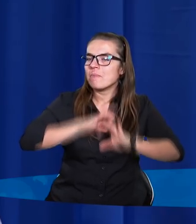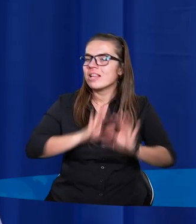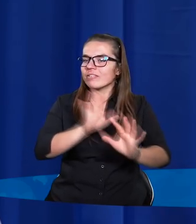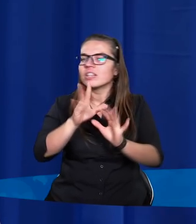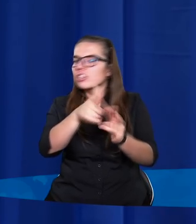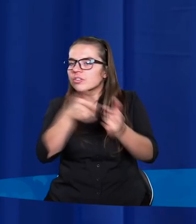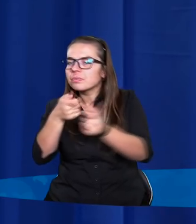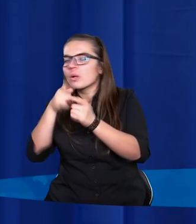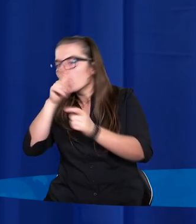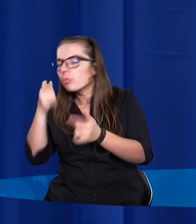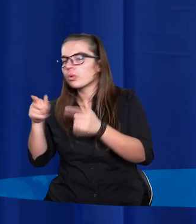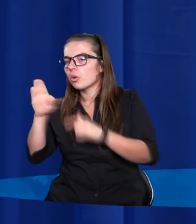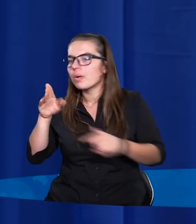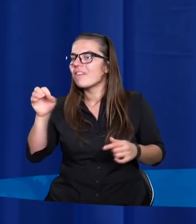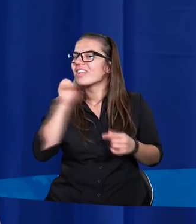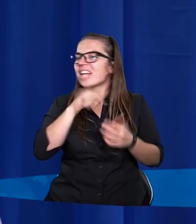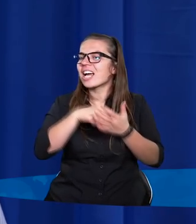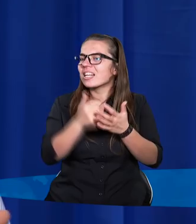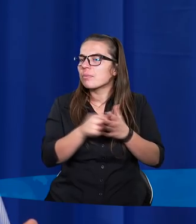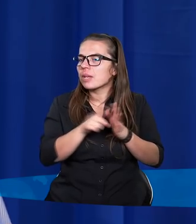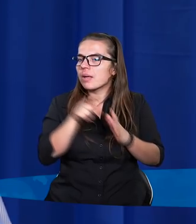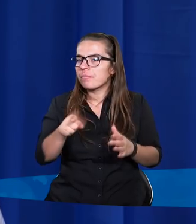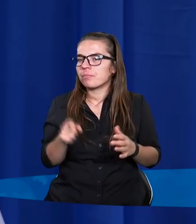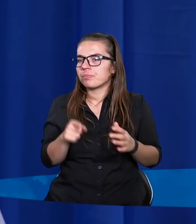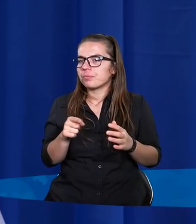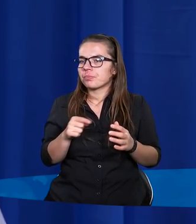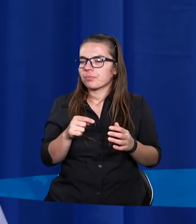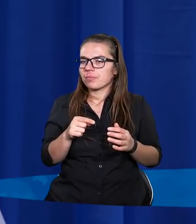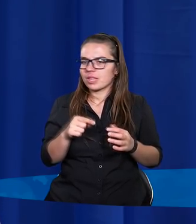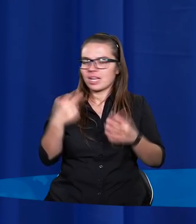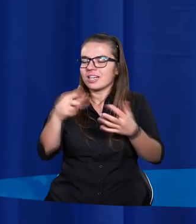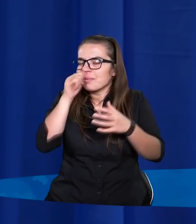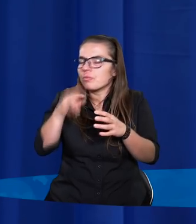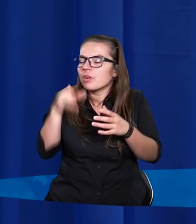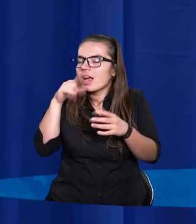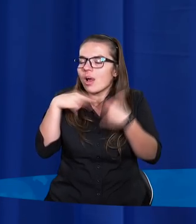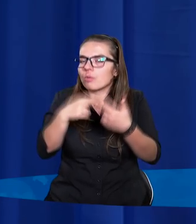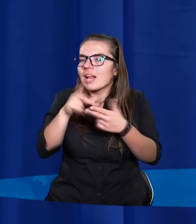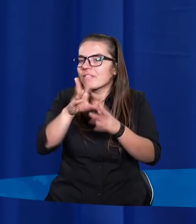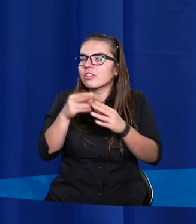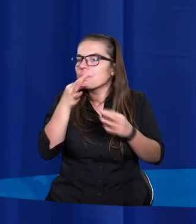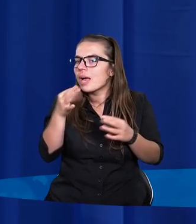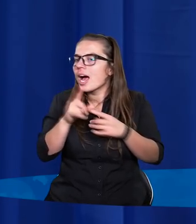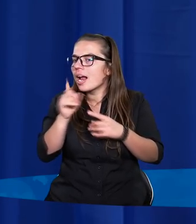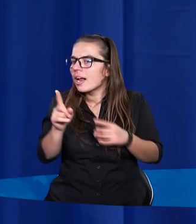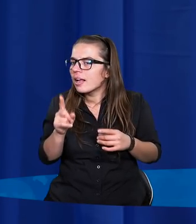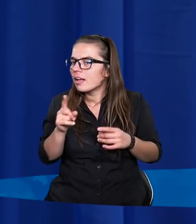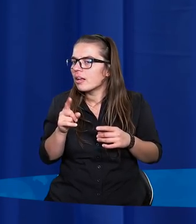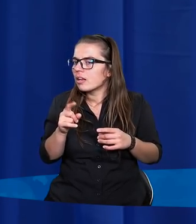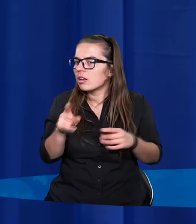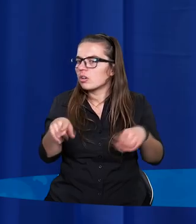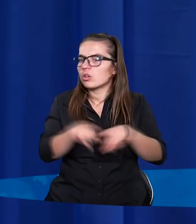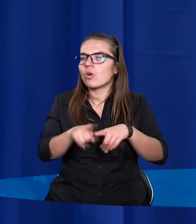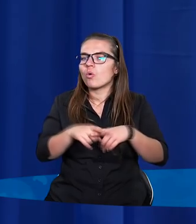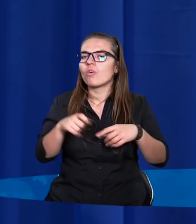dokonywał sądu w Starym Testamencie, choć nie potrafimy odpowiedzieć na wszystkie pytania, które z tym są związane. On gwarantuje nam, że On ostatecznie